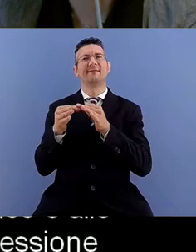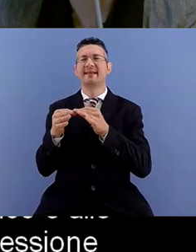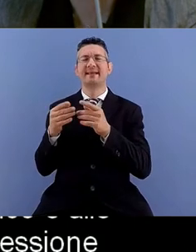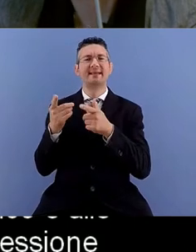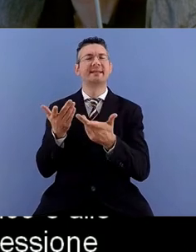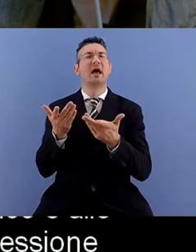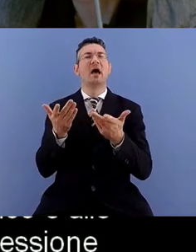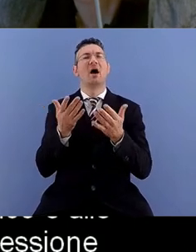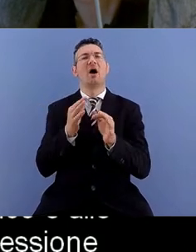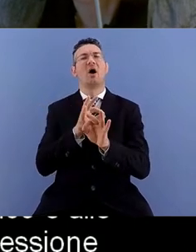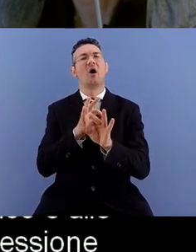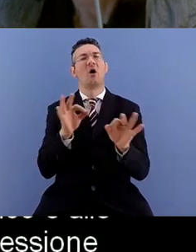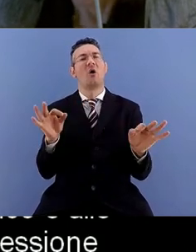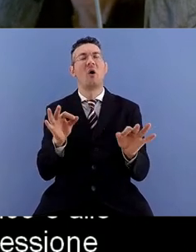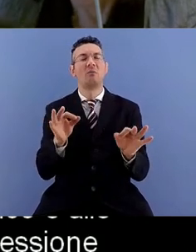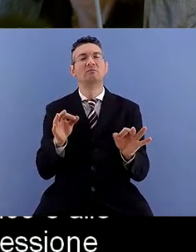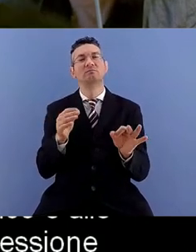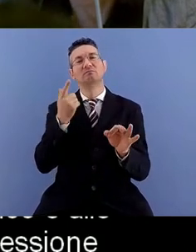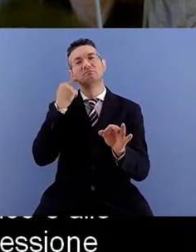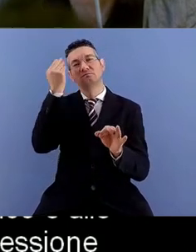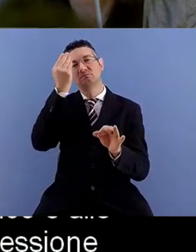equivalente ad altri